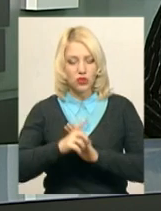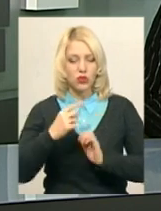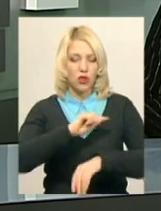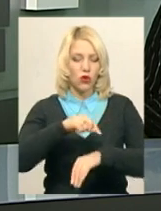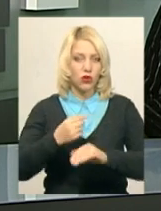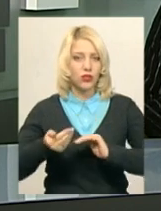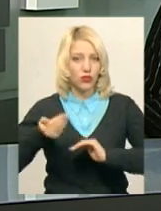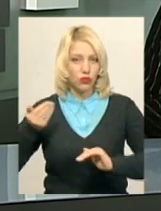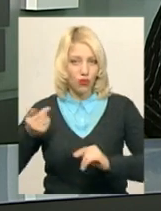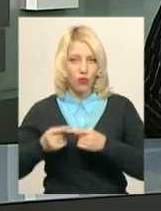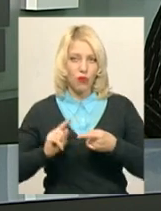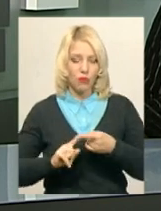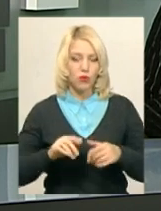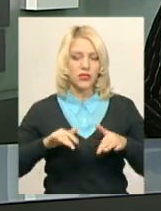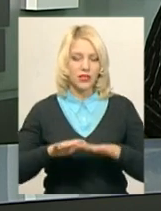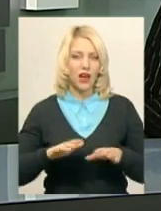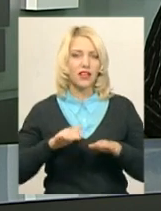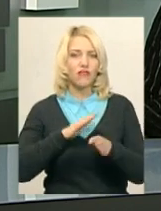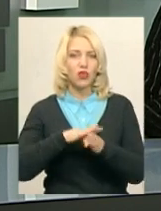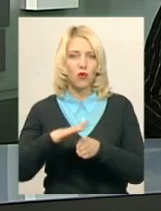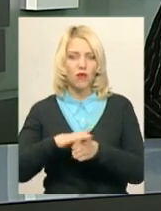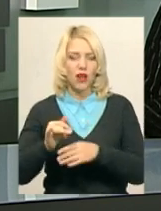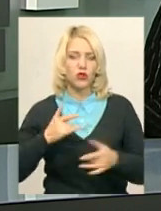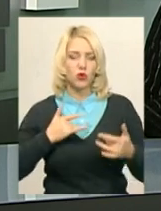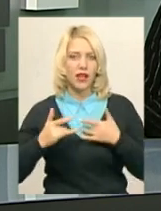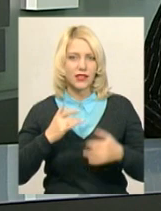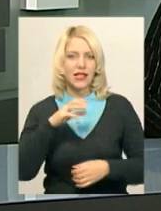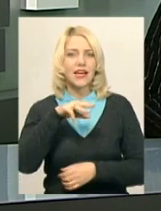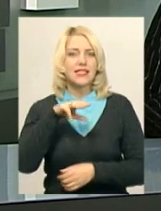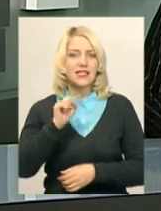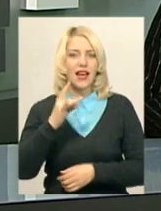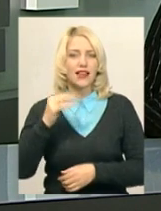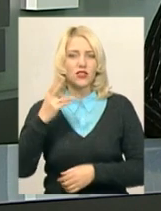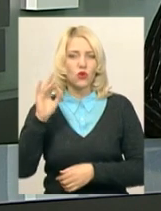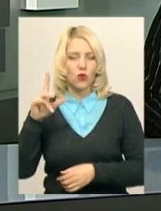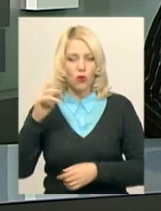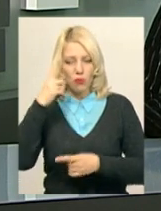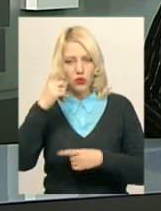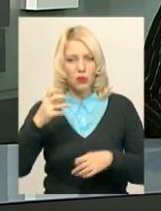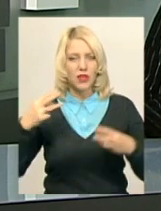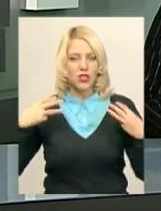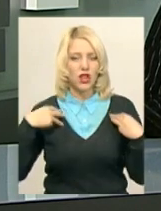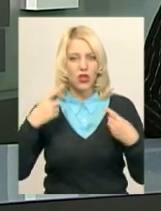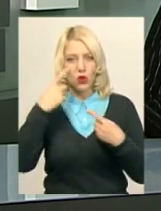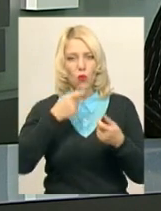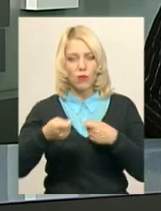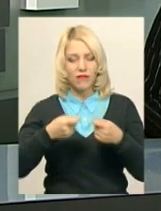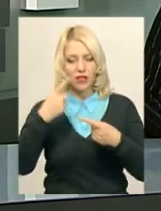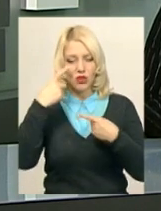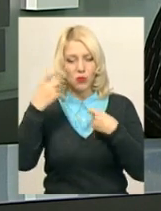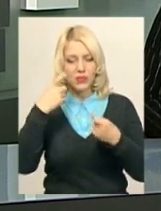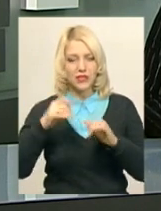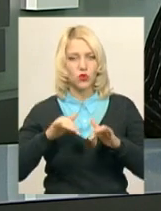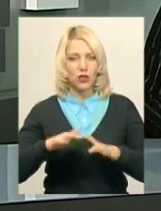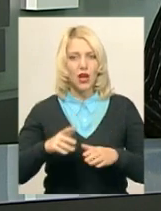відбувається в Хмельницькому обласному музично-драматичному театрі Михайла Старицького. Повідомляє начальник управління інформаційної діяльності та